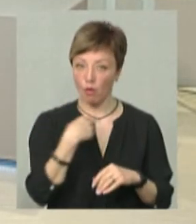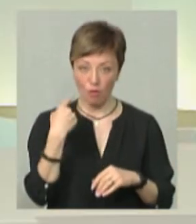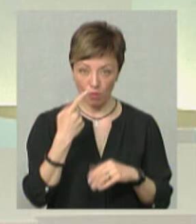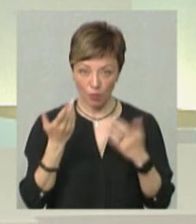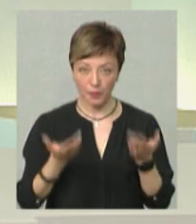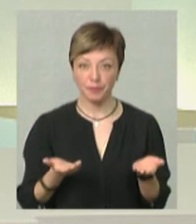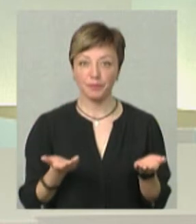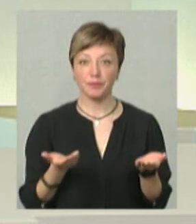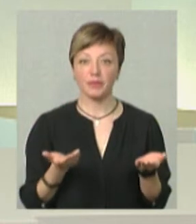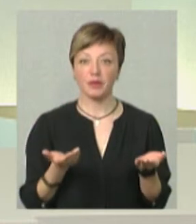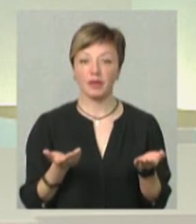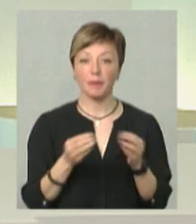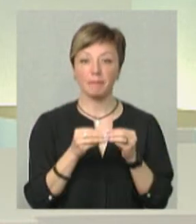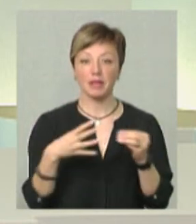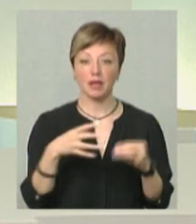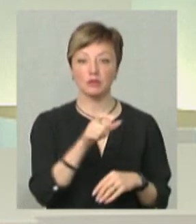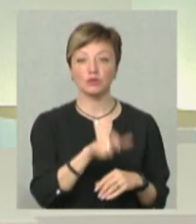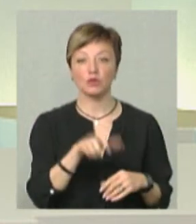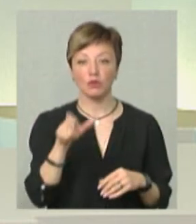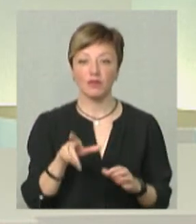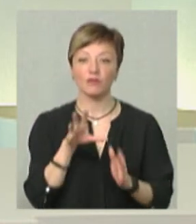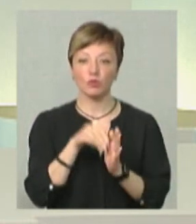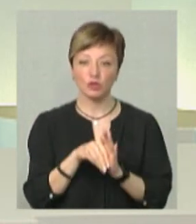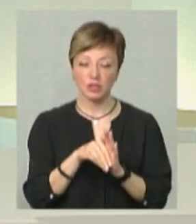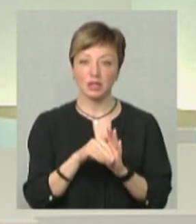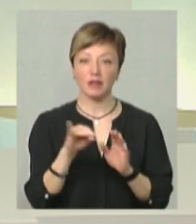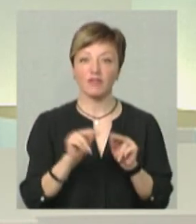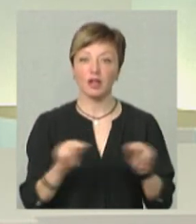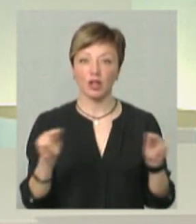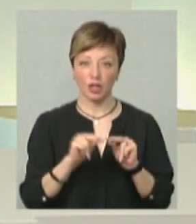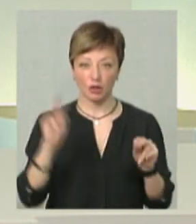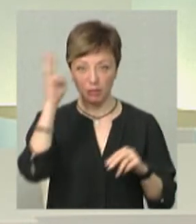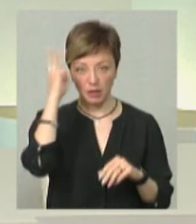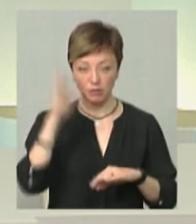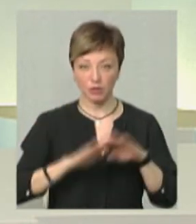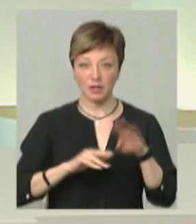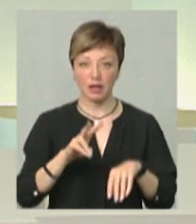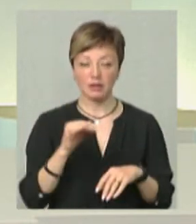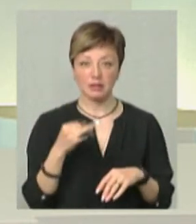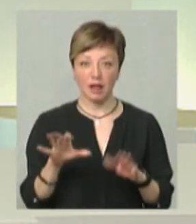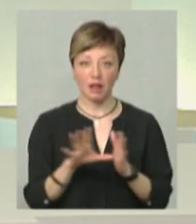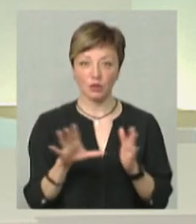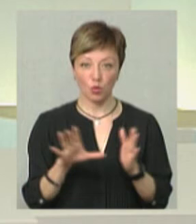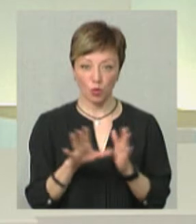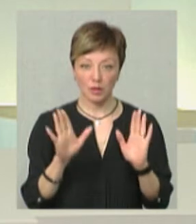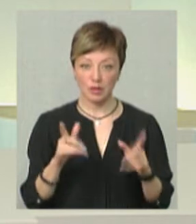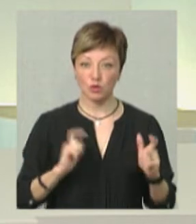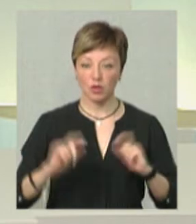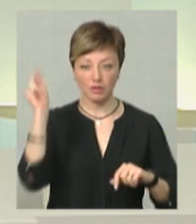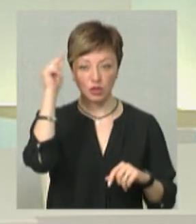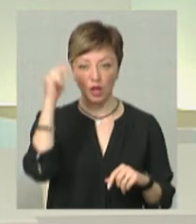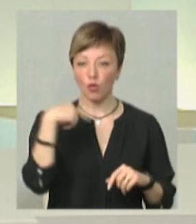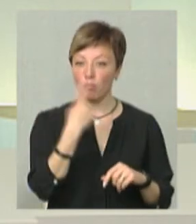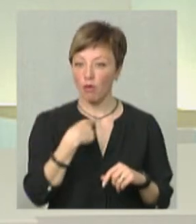тобто 15 чоловік, в тому числі, викладачка Хмельницького професійного ліцею електроніки, не тільки студенти,